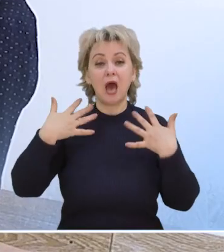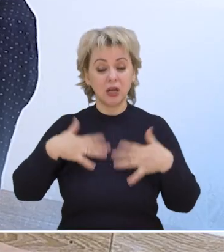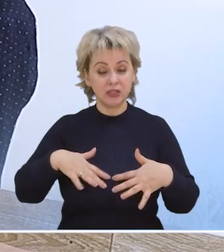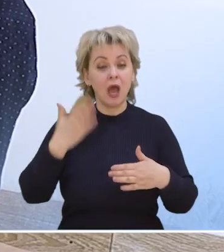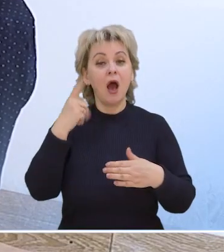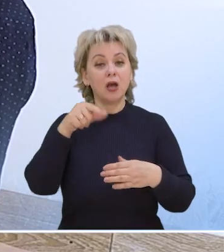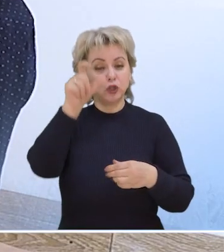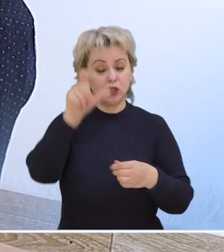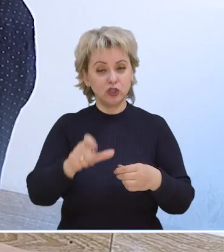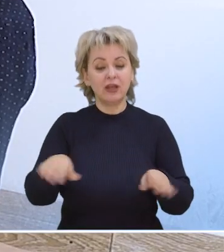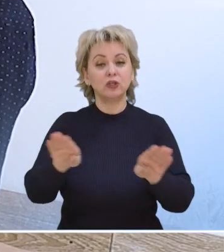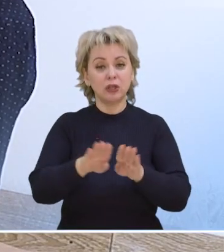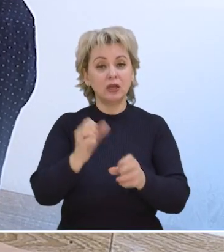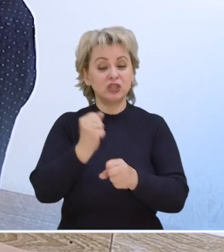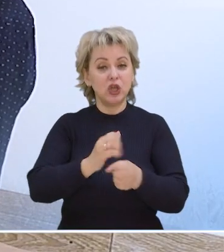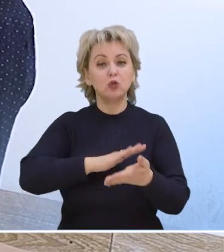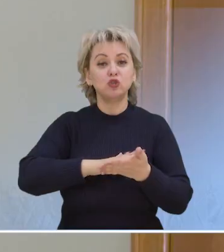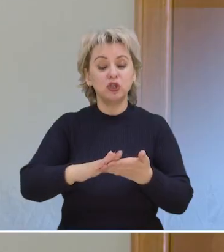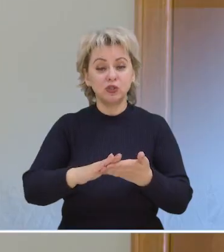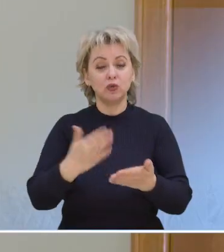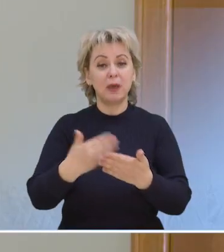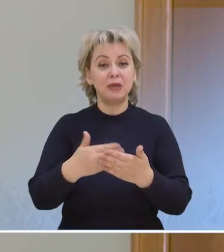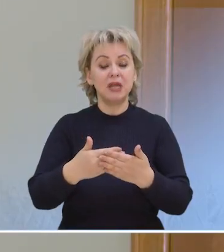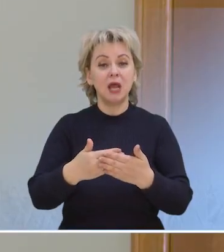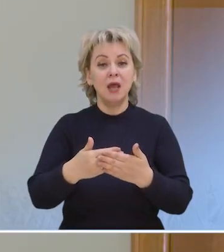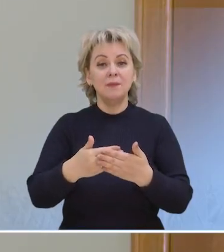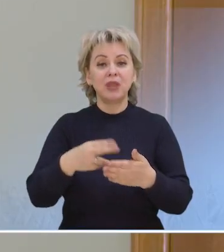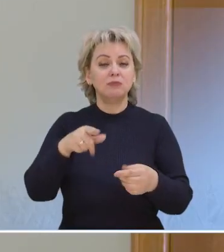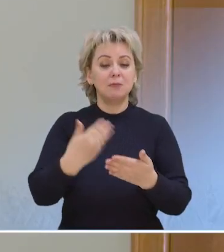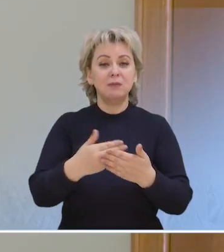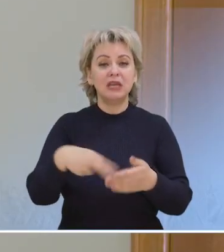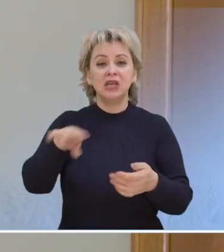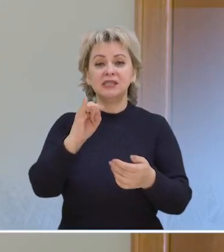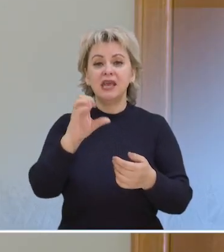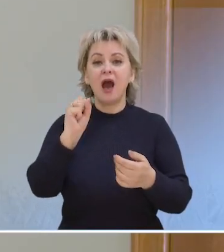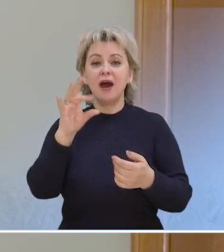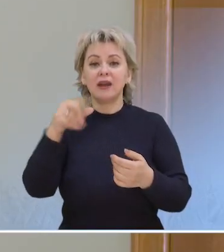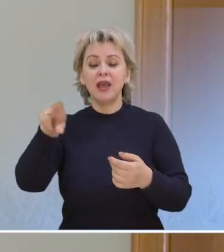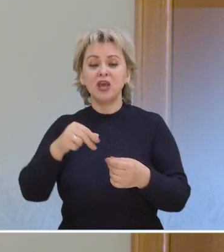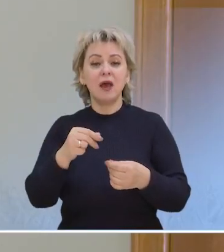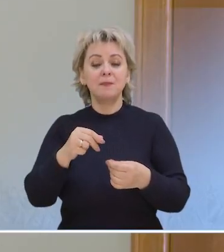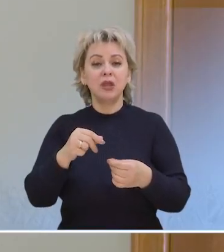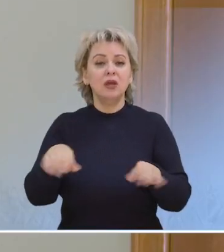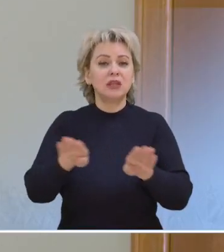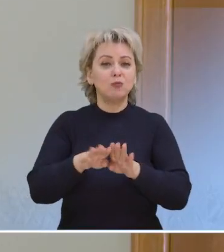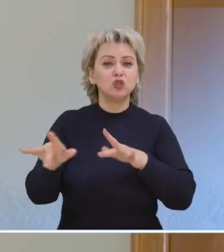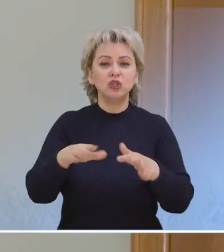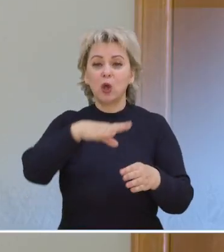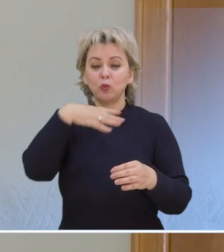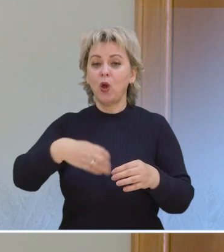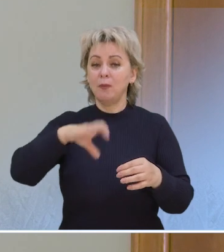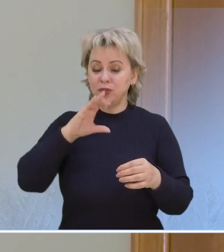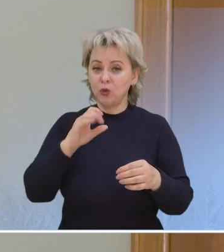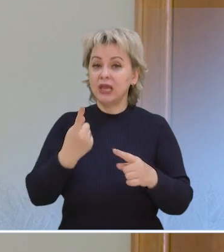А когда человек устраивает себе вот такую агрессивную чистку в виде выраженных диареей, или у поведения большого количества, опять же, той же